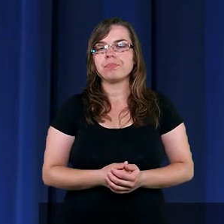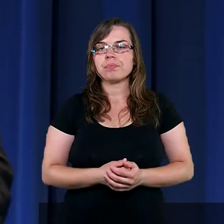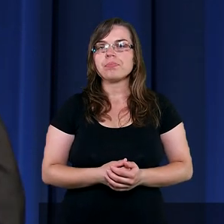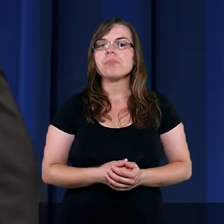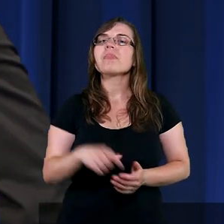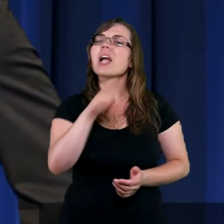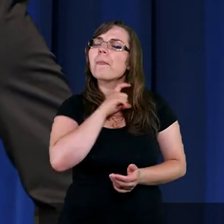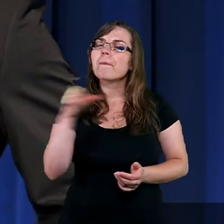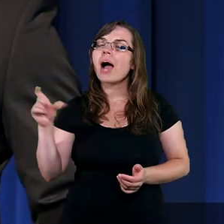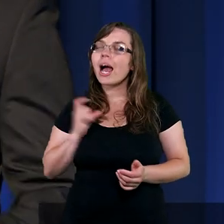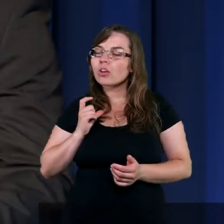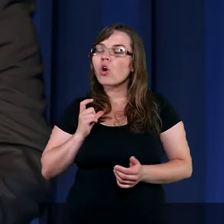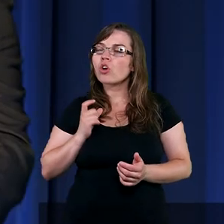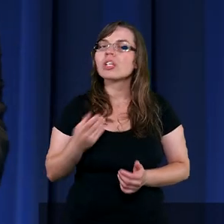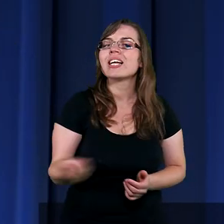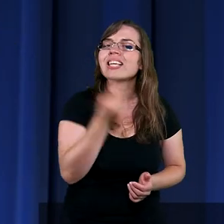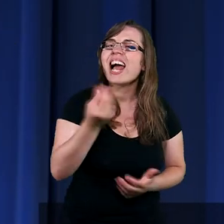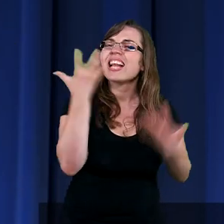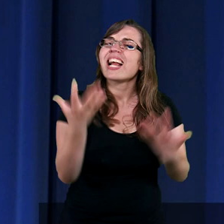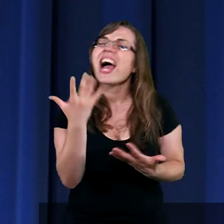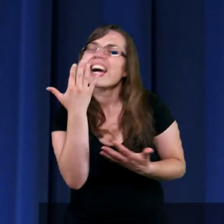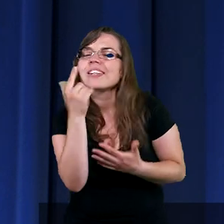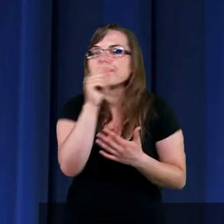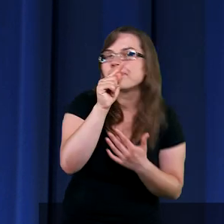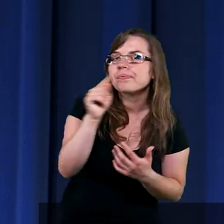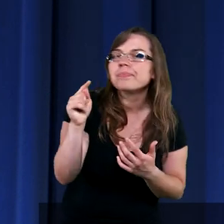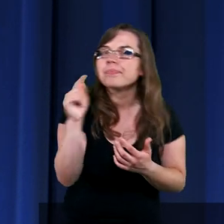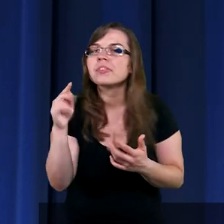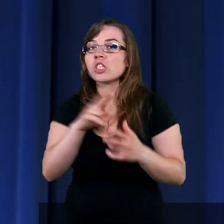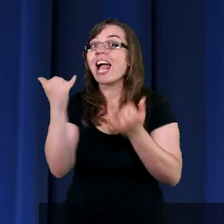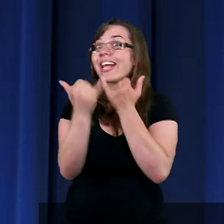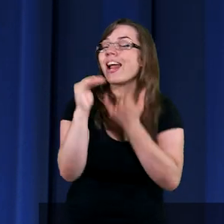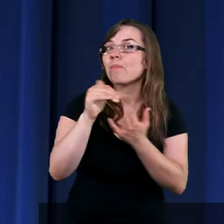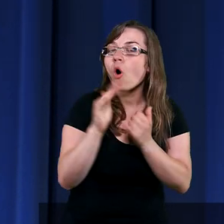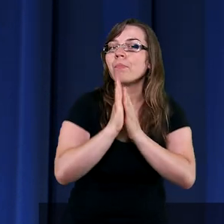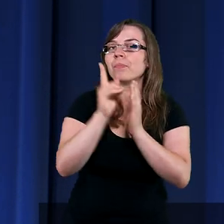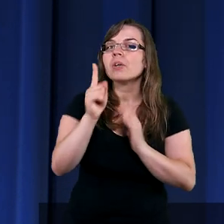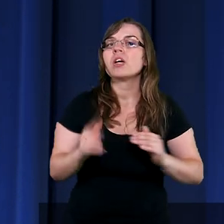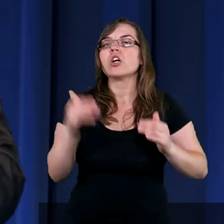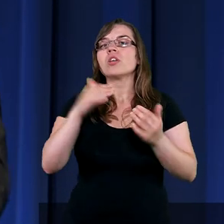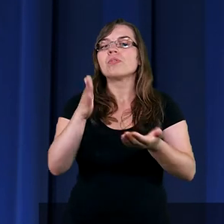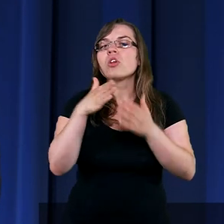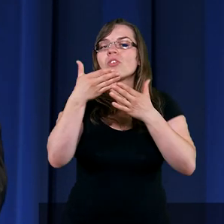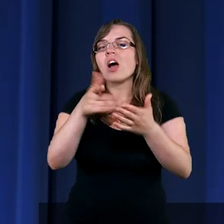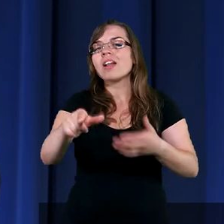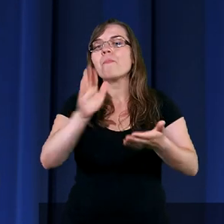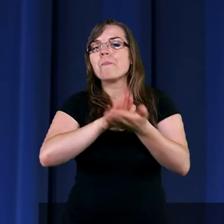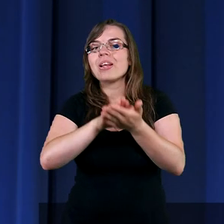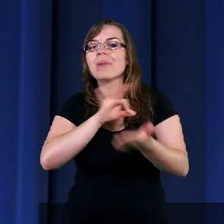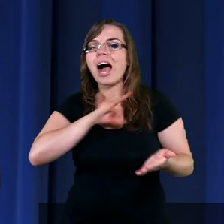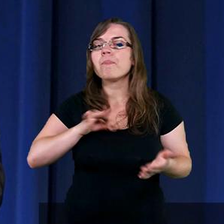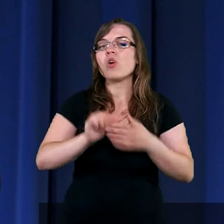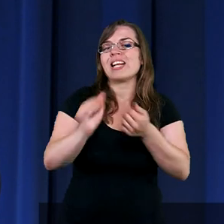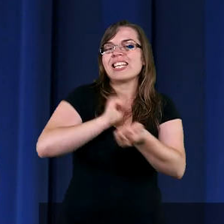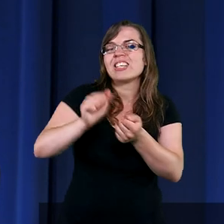I, pastorze, jeszcze tylko kilka rzeczy. Jeżeli można, to proszę, włóż moją Biblię, ona jest zniszczona, tak